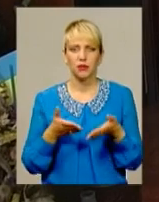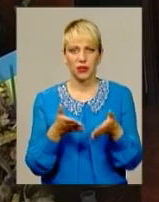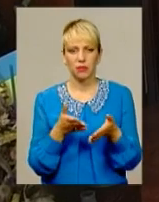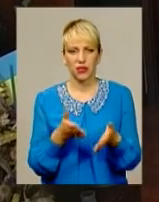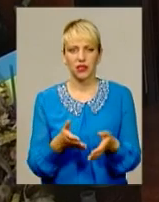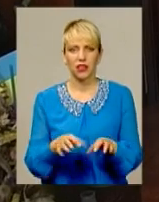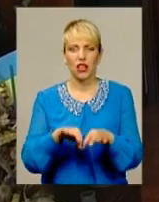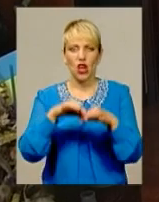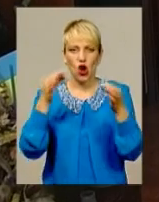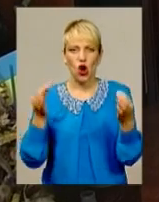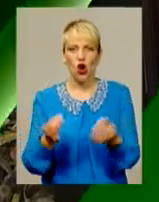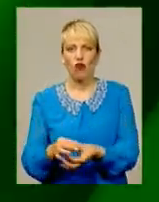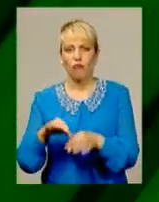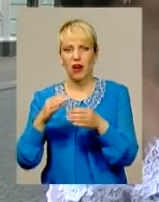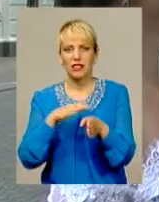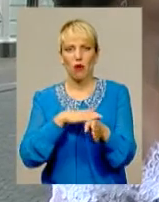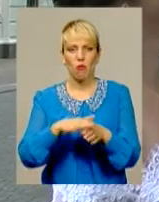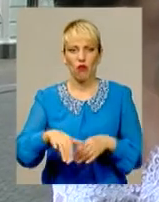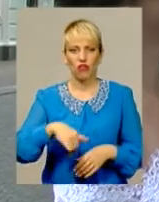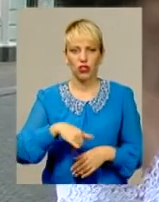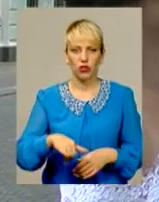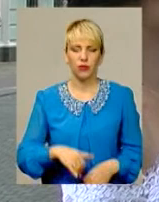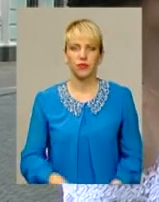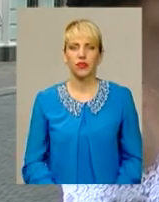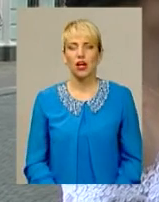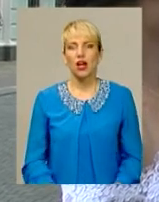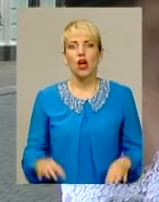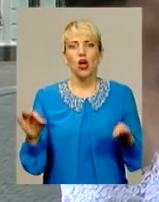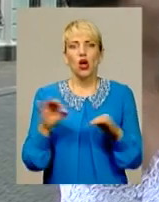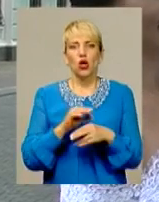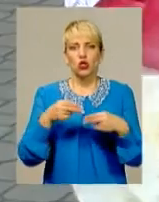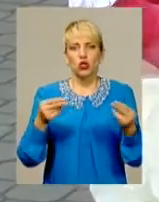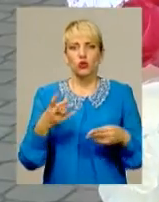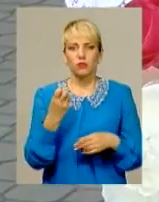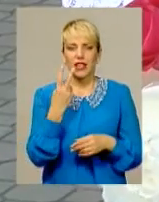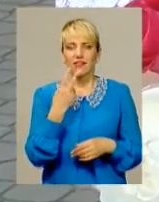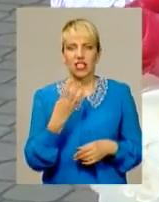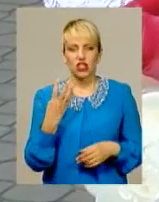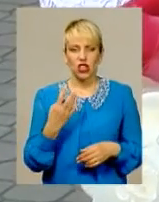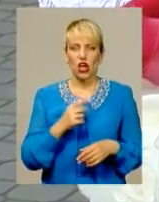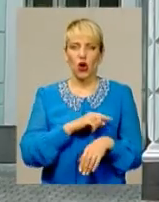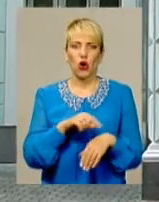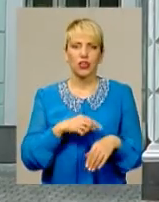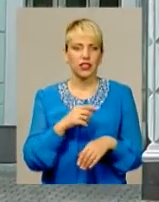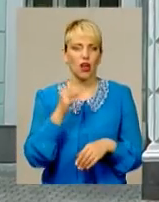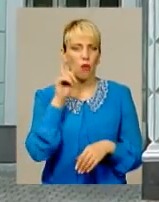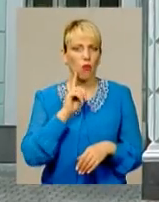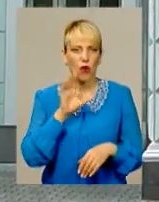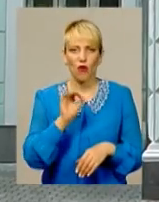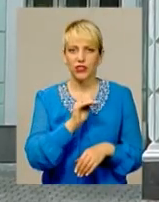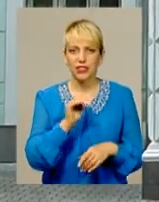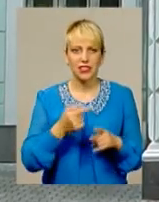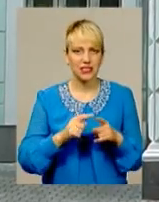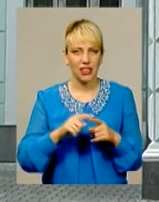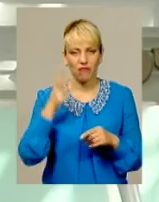колбас, повне відру. Шлюб за 24 години у Хмельницькій області офіційно удружитись за добу поки що неможливо.